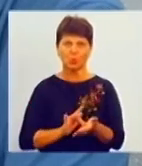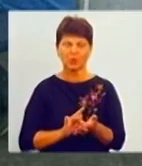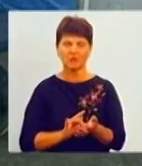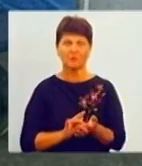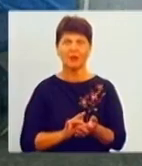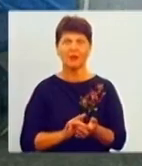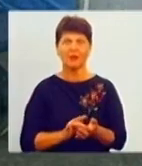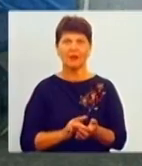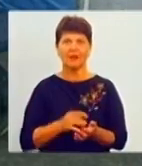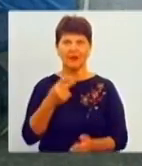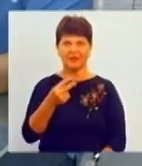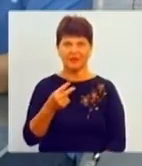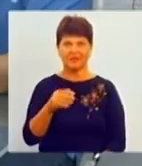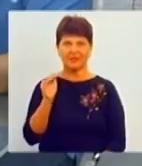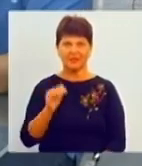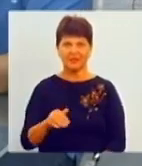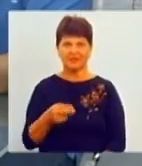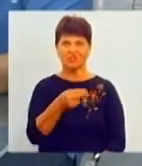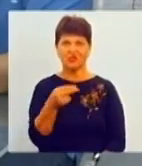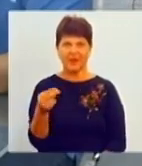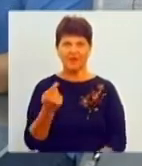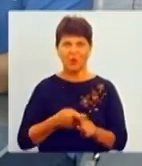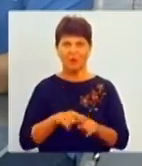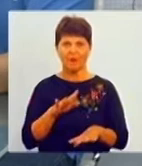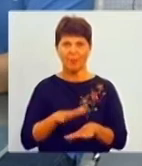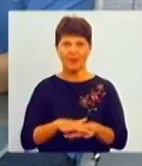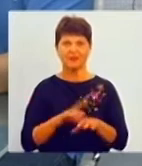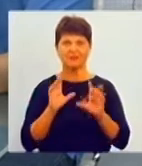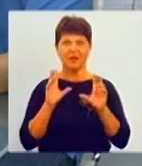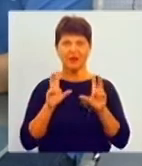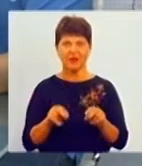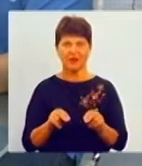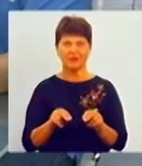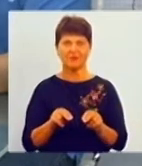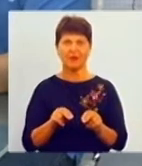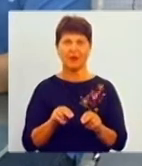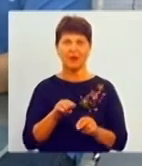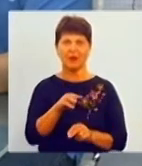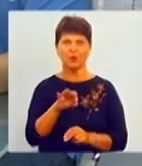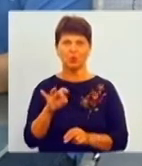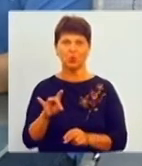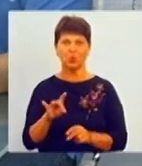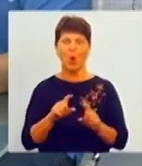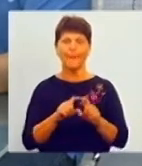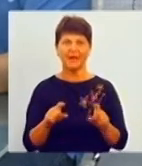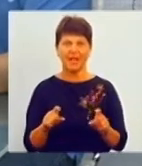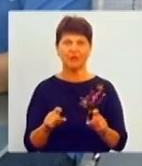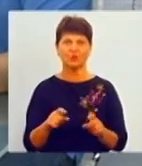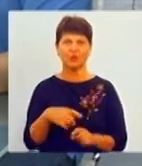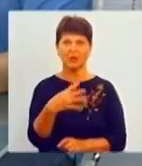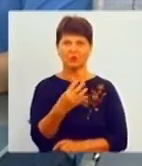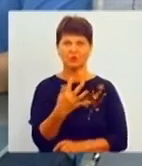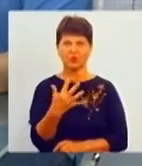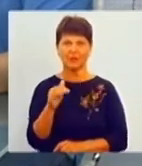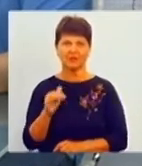20 тисяч євро – це банківська гарантія туроператора. Як ми чули вже, один рейс коштує приблизно 45 тисяч доларів.